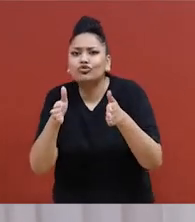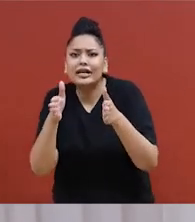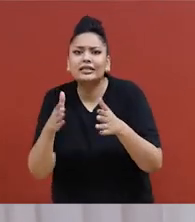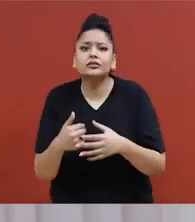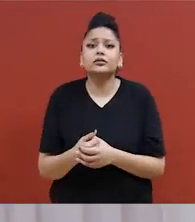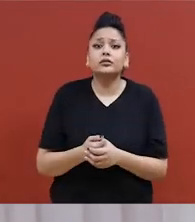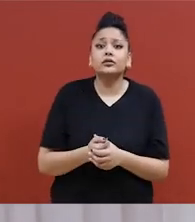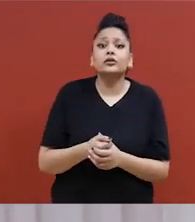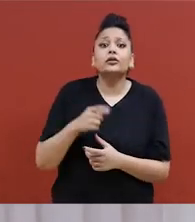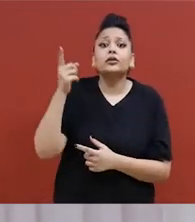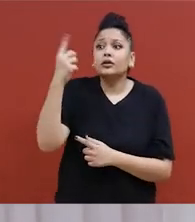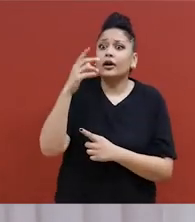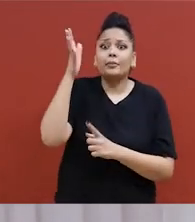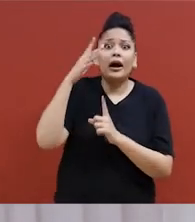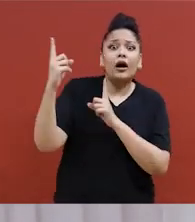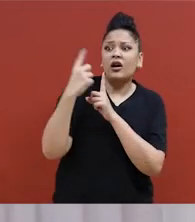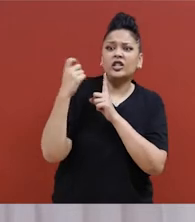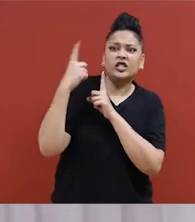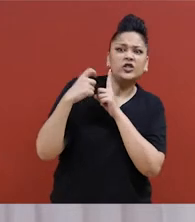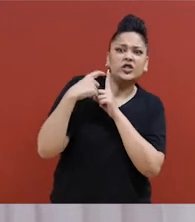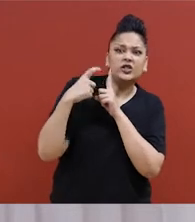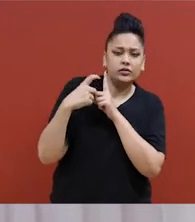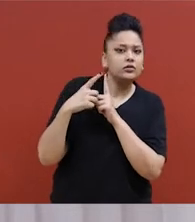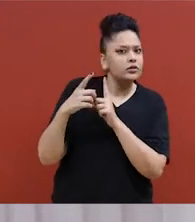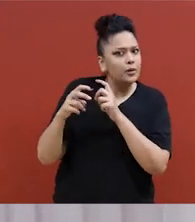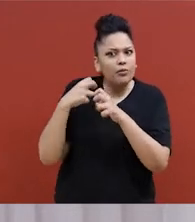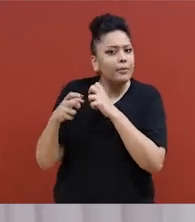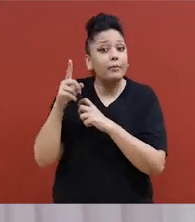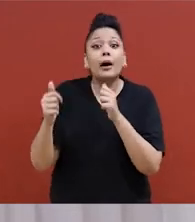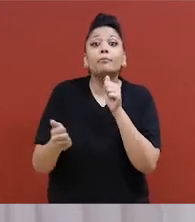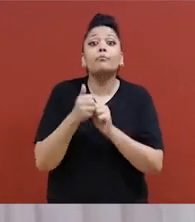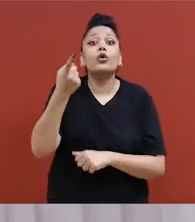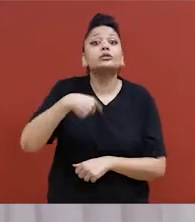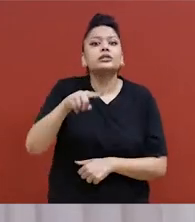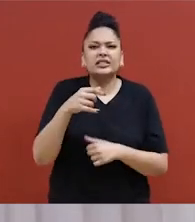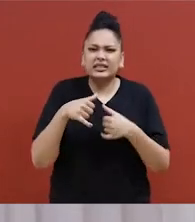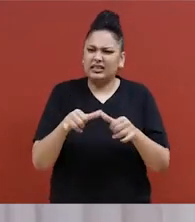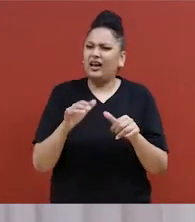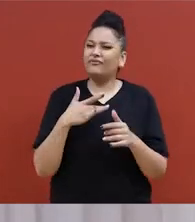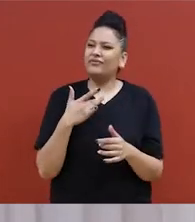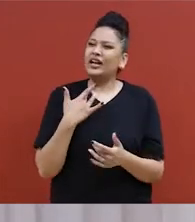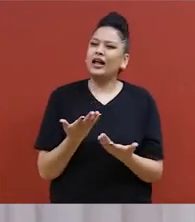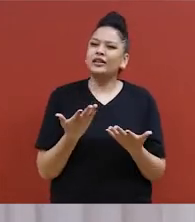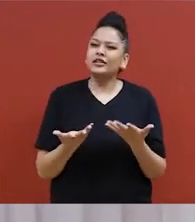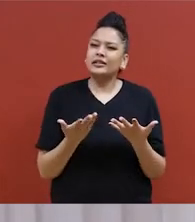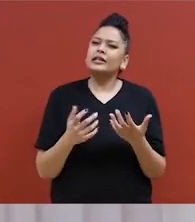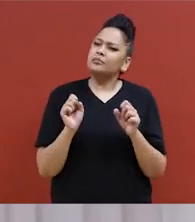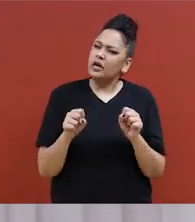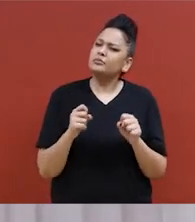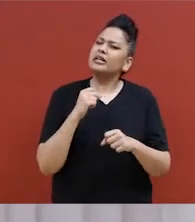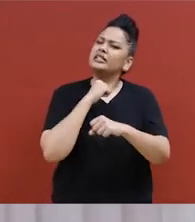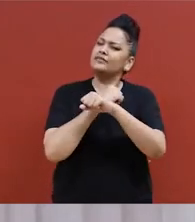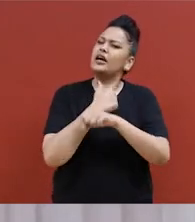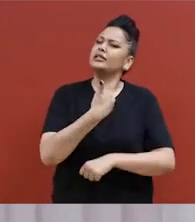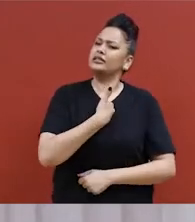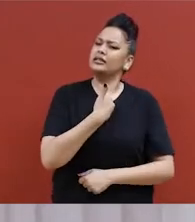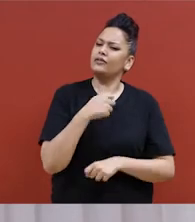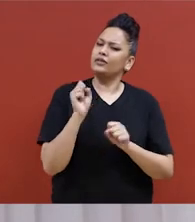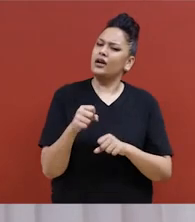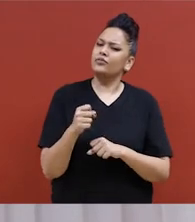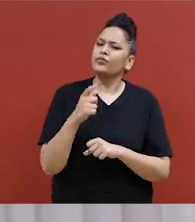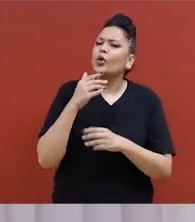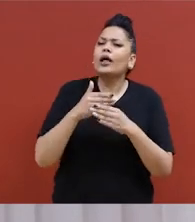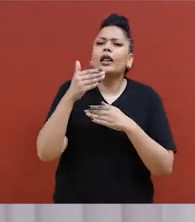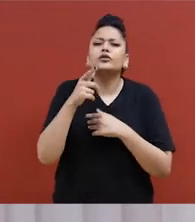Et bien que le harcèlement des étrangers pose problème, on est toutes plus susceptibles d'avoir à nous défendre physiquement contre quelqu'un qu'on connaît.